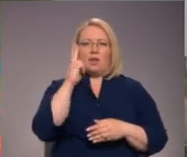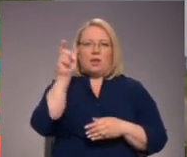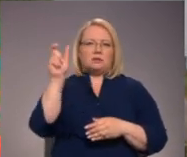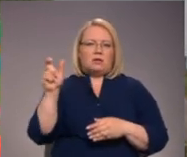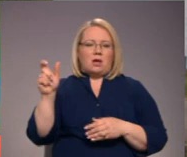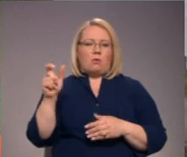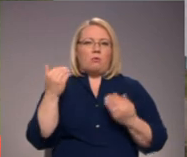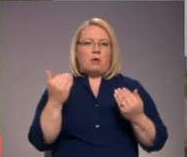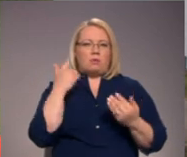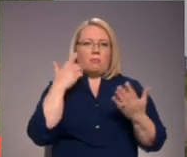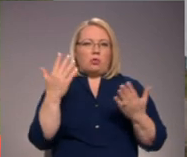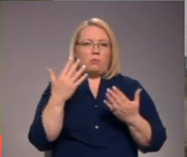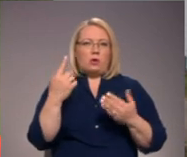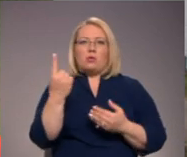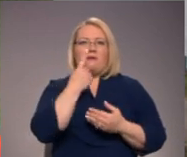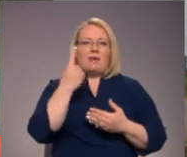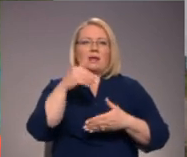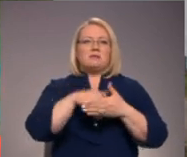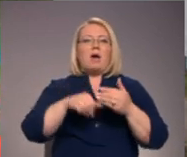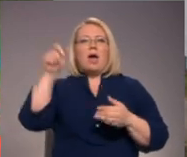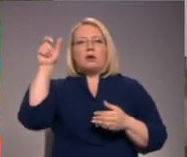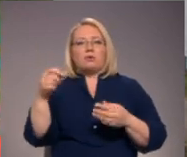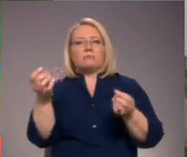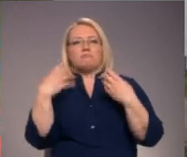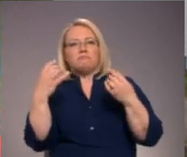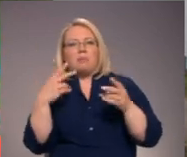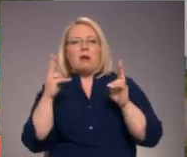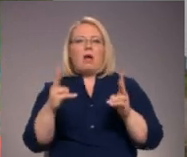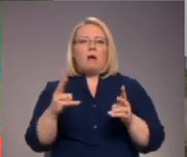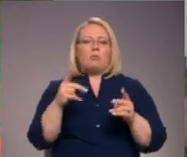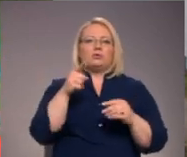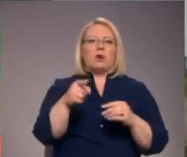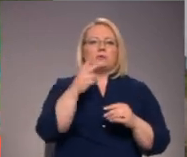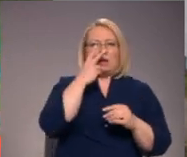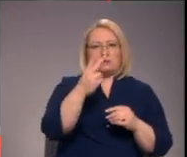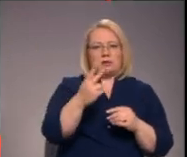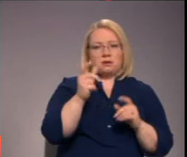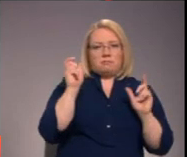tagad laiks domāt, jo tev nav neviens vēsturnieks, kurš tev tagad izstāsta, kā tev uz šito būs skatīties.